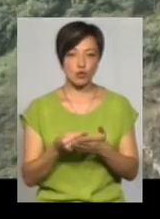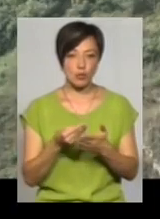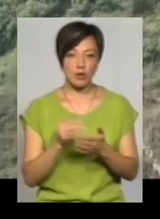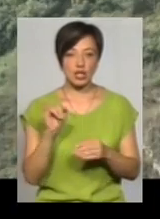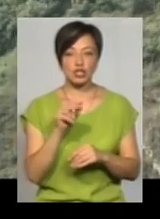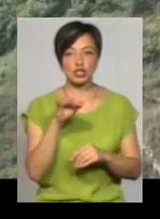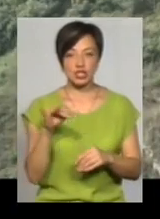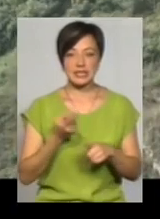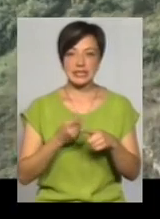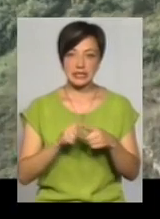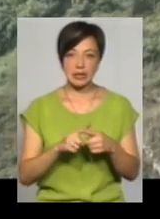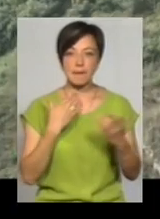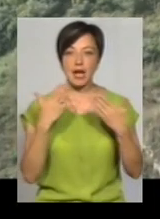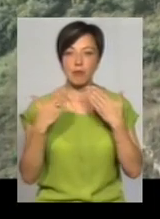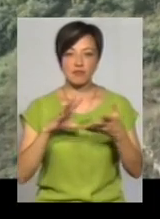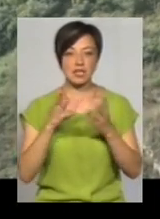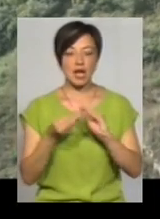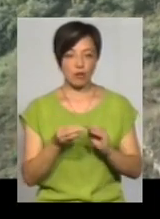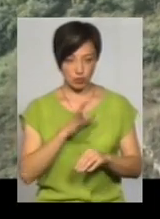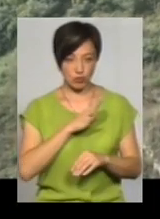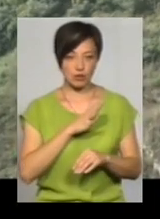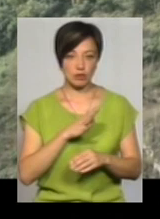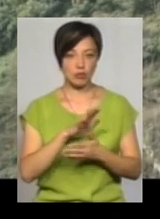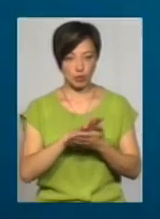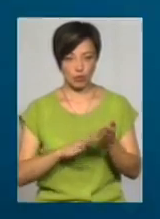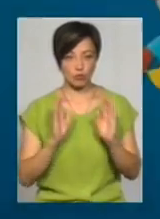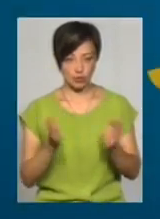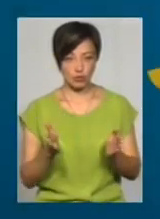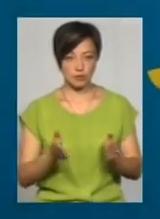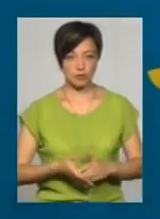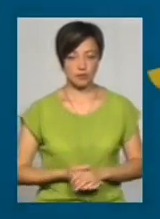і чи ці перемовини взагалі звідки йдуть продовжуватися.